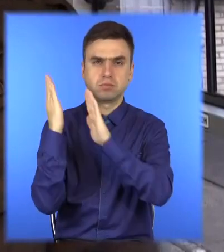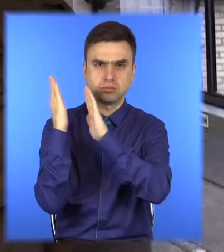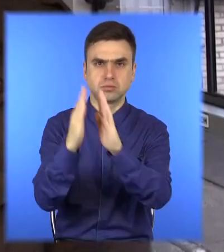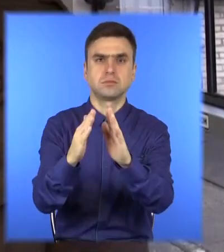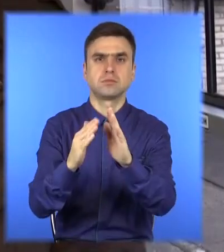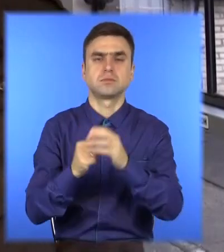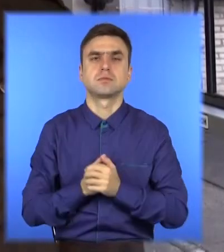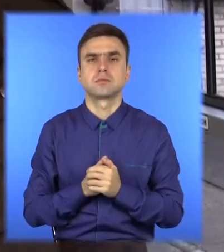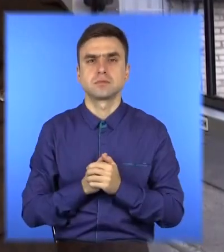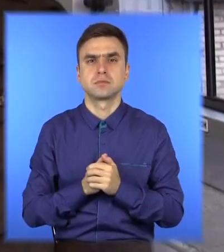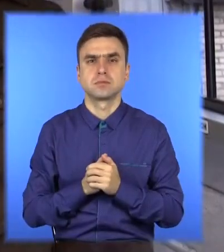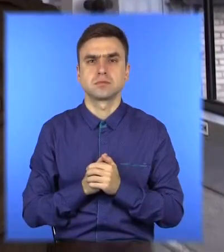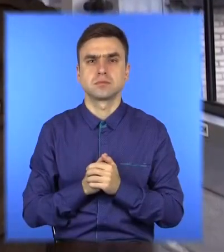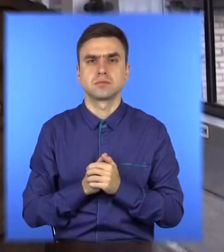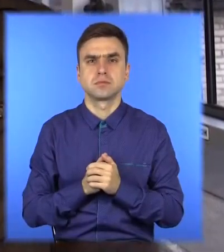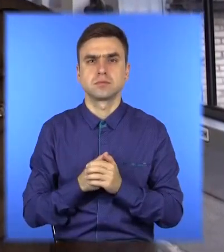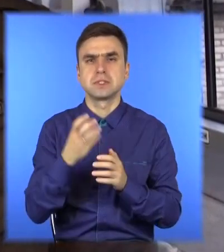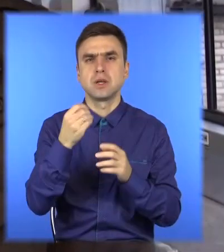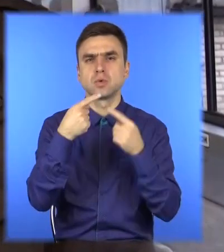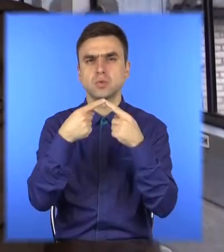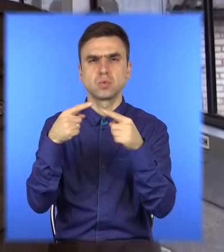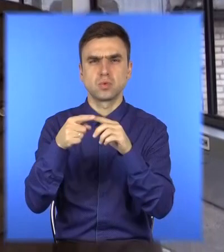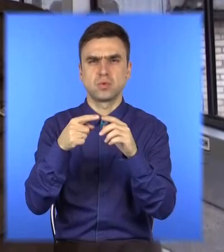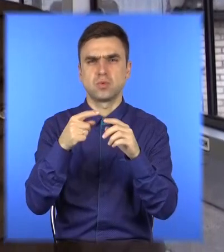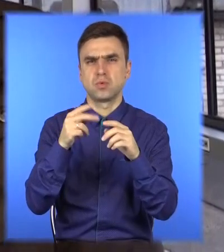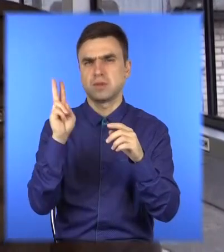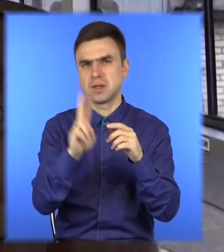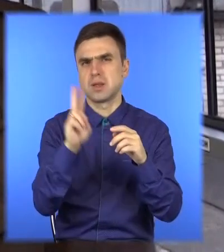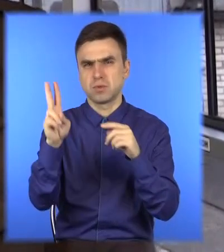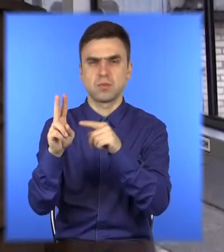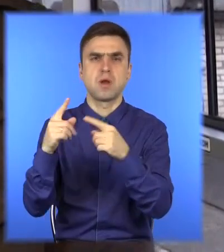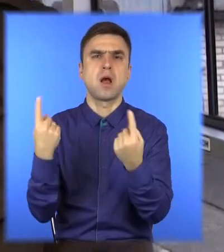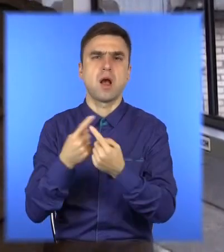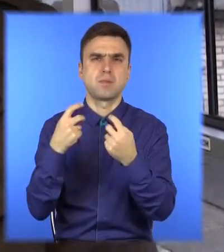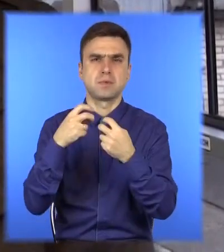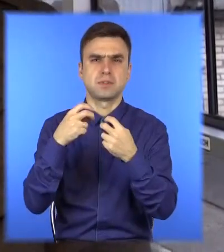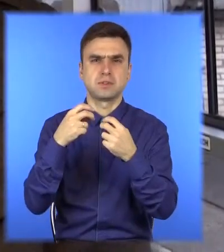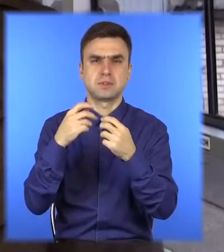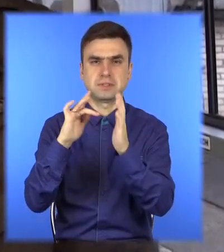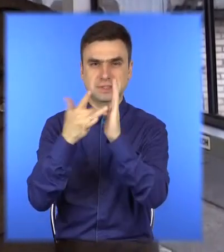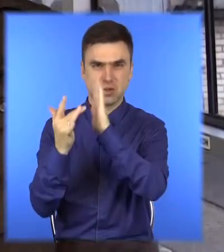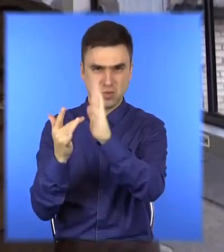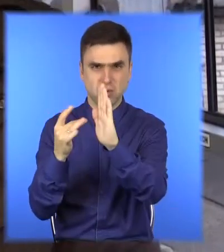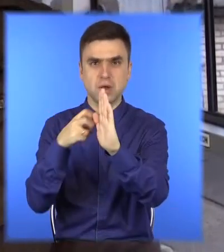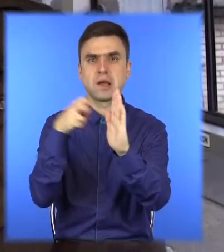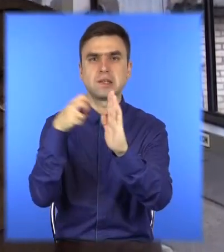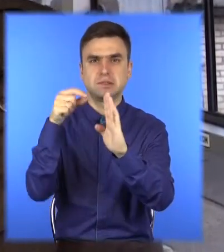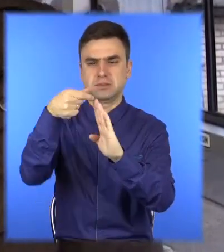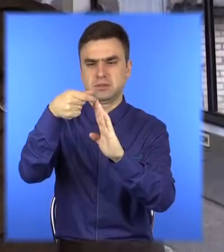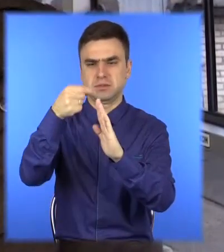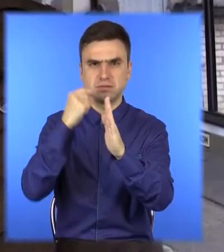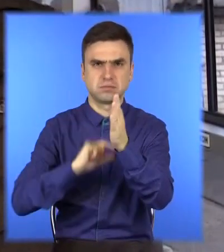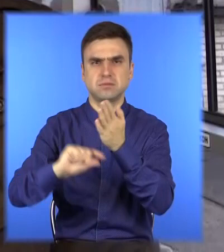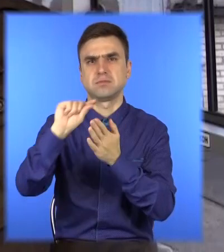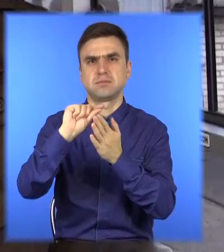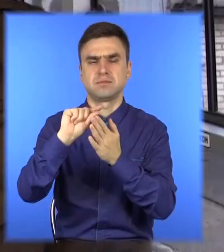На всіх остальних вагонах, ряду стоїть вагон, там резинове виплотнення. Це, ну, глядно хуже виплотнення